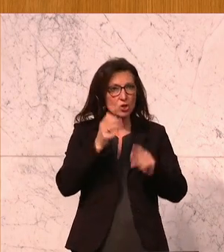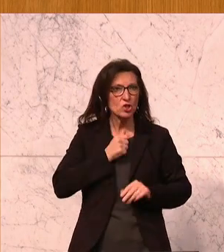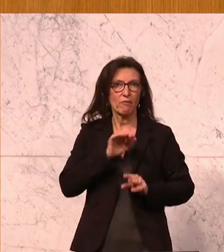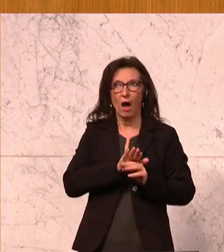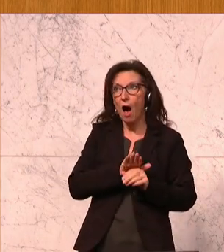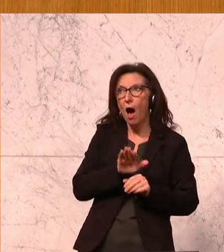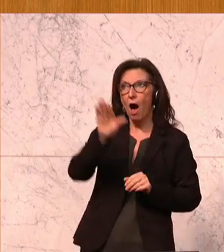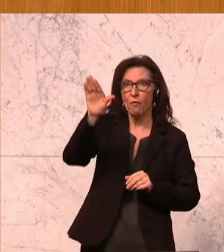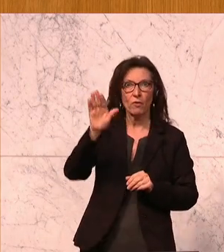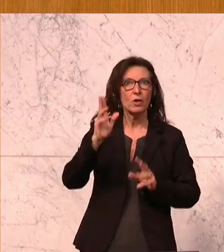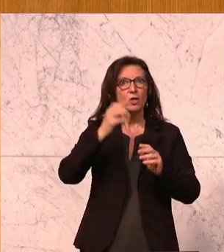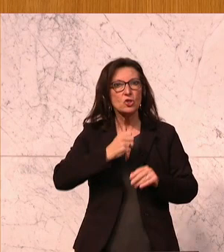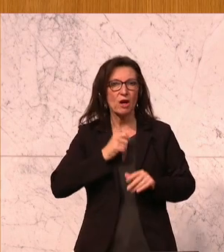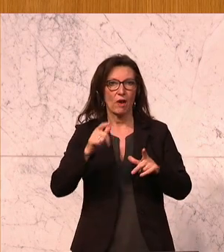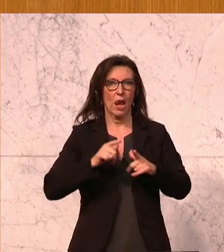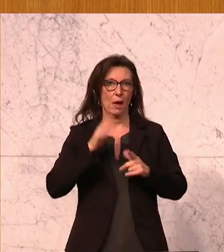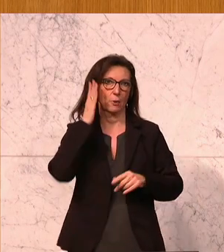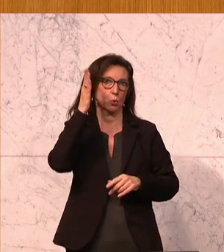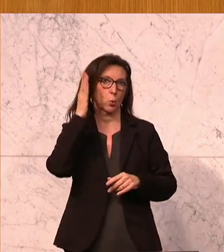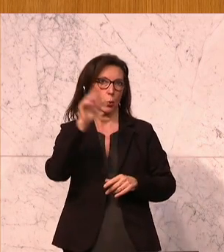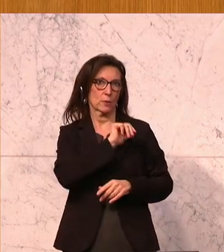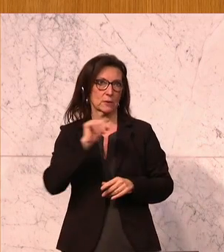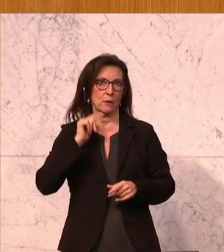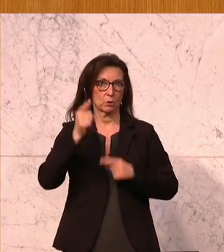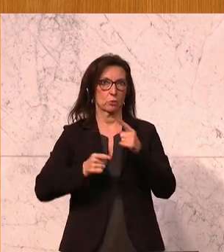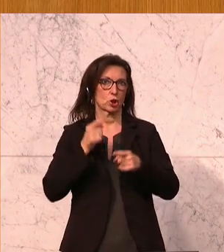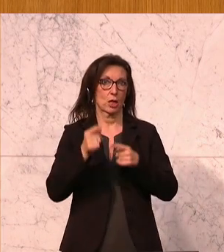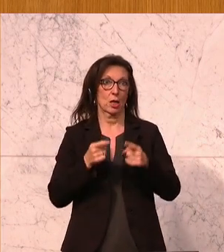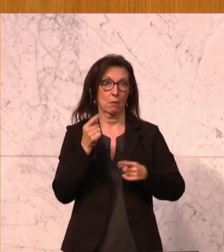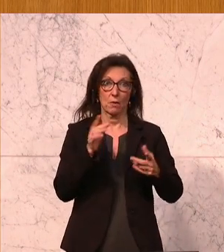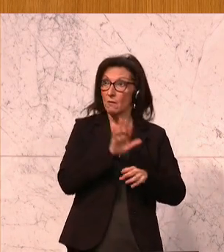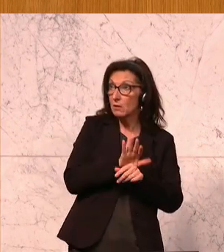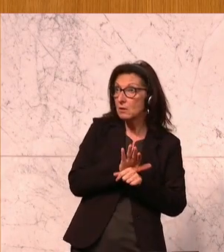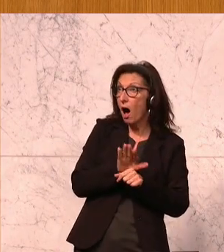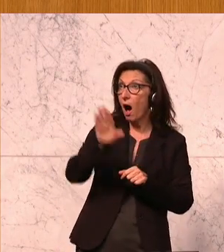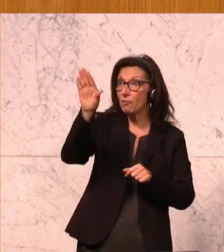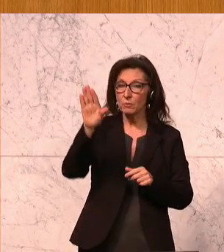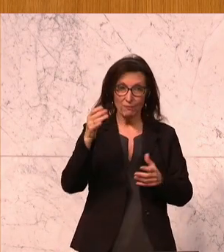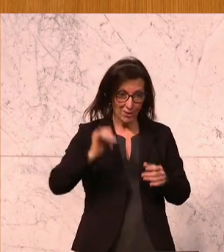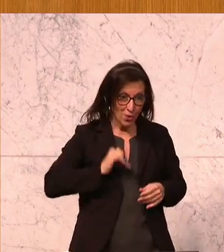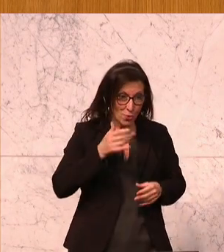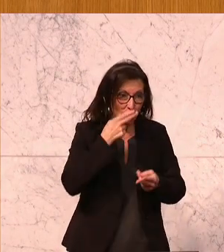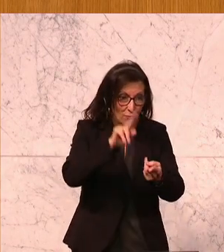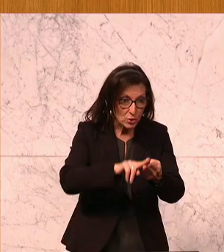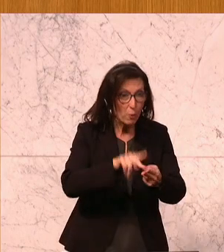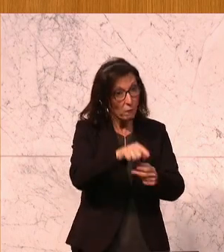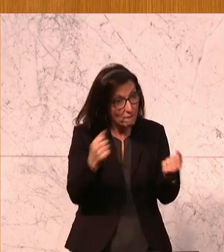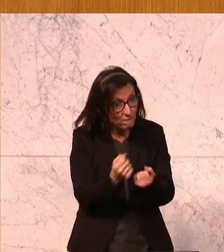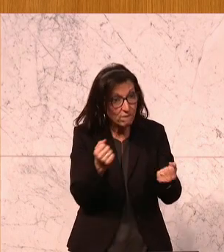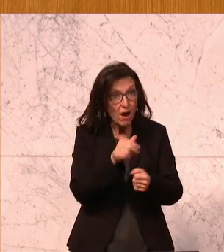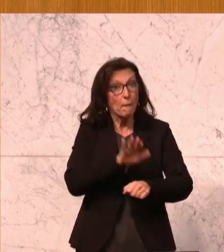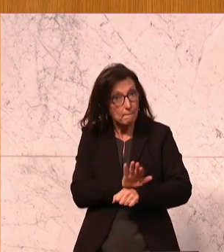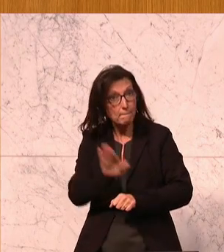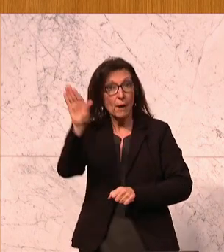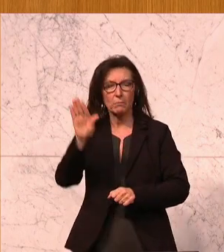für selbstbestimmtes Leben. Und auch damit natürlich für dieses Aufstiegsversprechen gegenüber den Jungen und der Mitte der Gesellschaft. Und jetzt